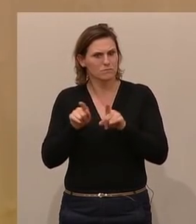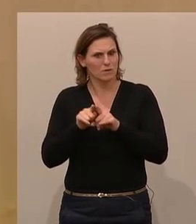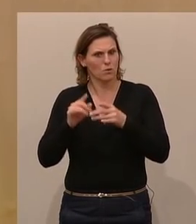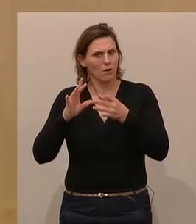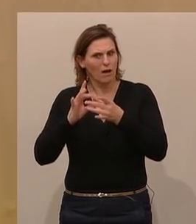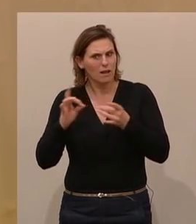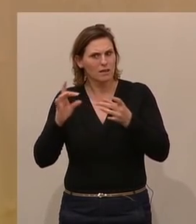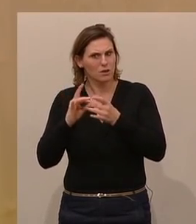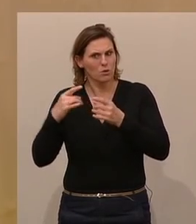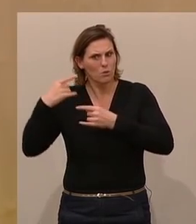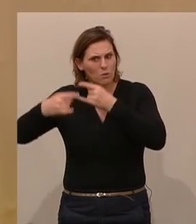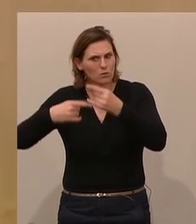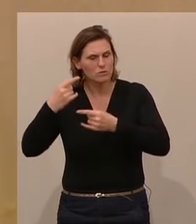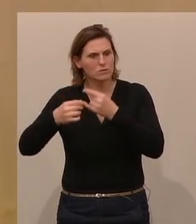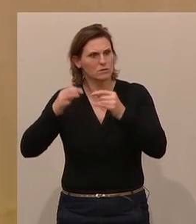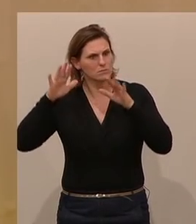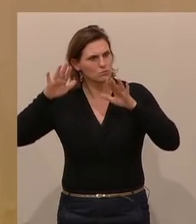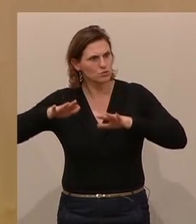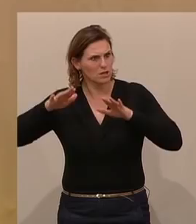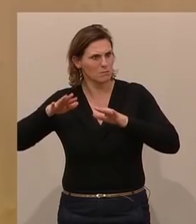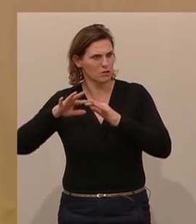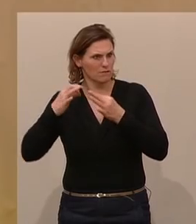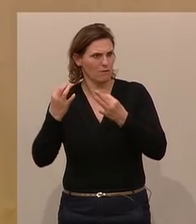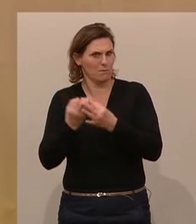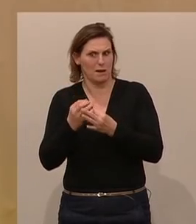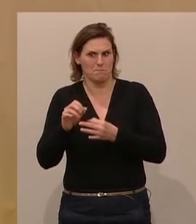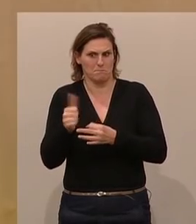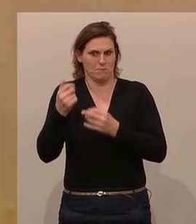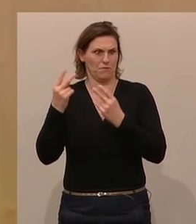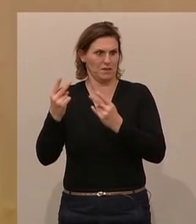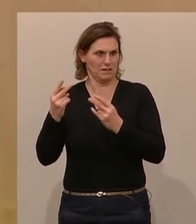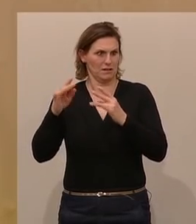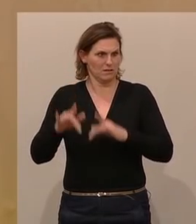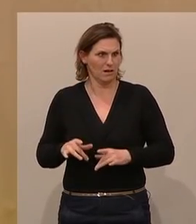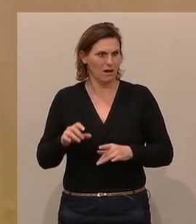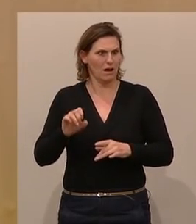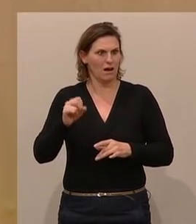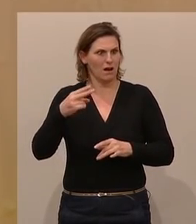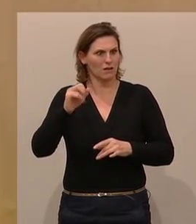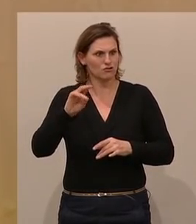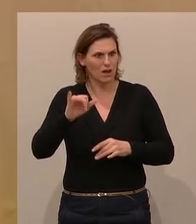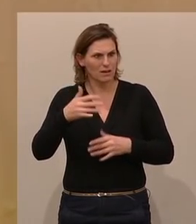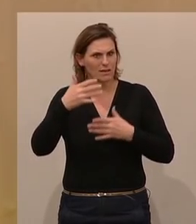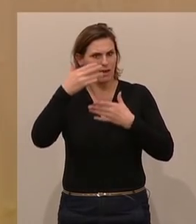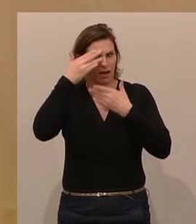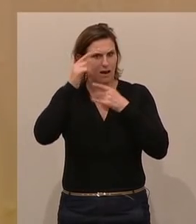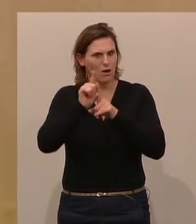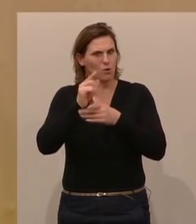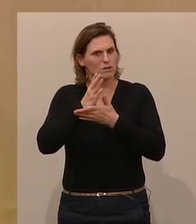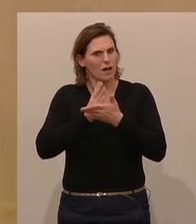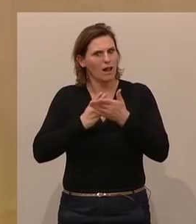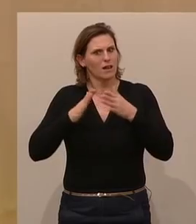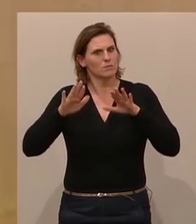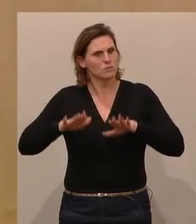und Religion ist nun einmal für muslimische Familien besonders wichtig. Und es wird die Scharia bei einem Teil der Muslime über